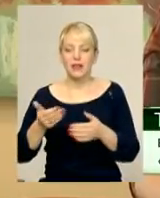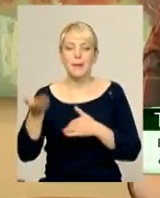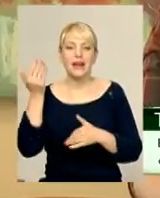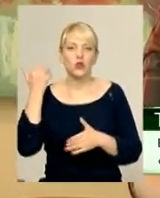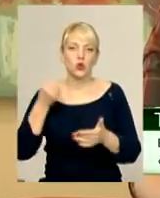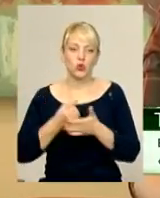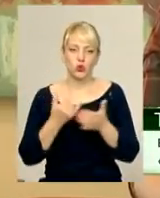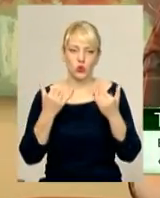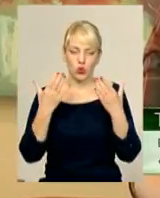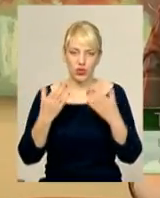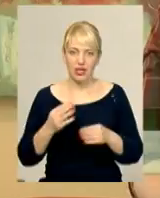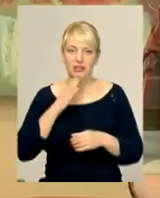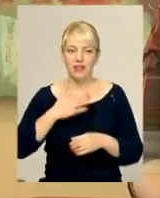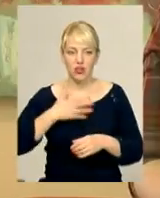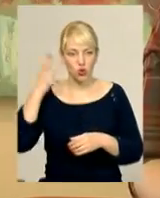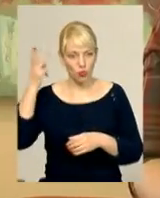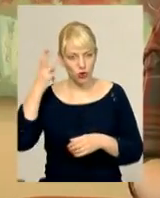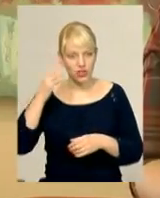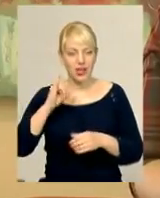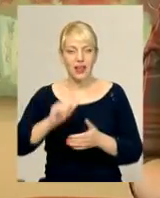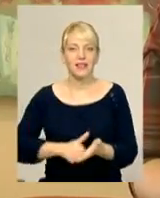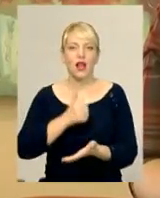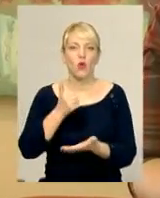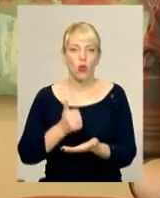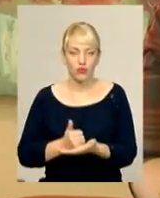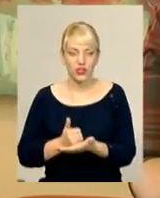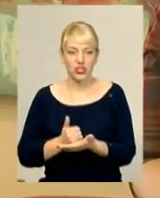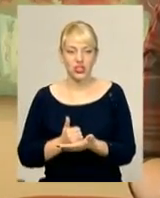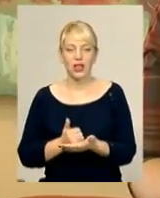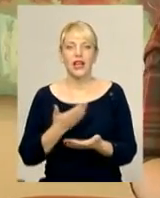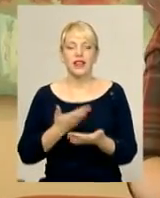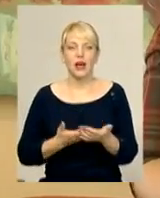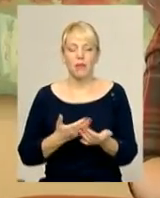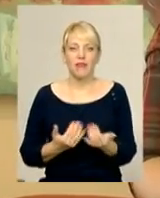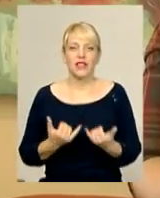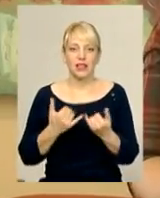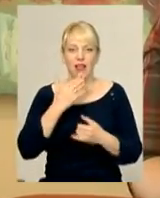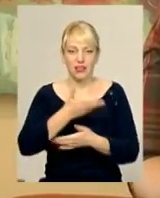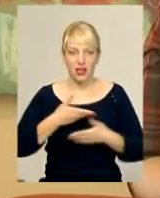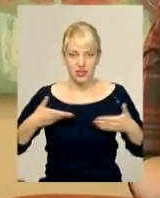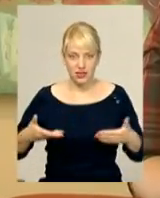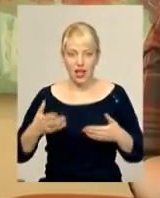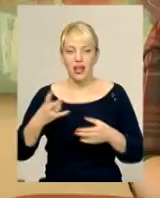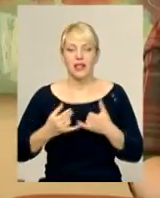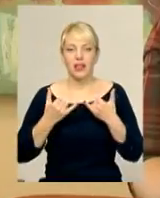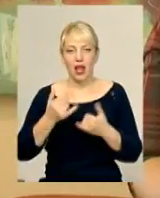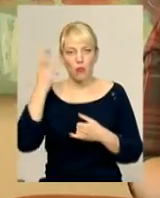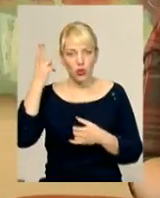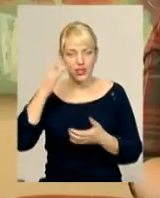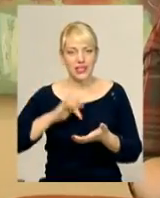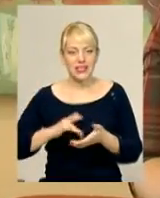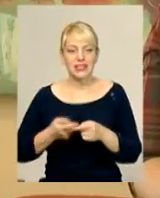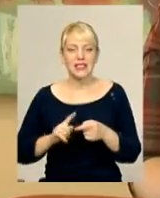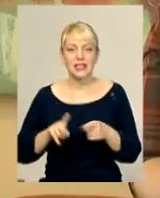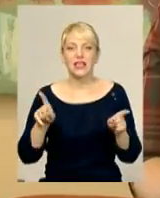сьогодення нашого поділля. І найголовніше, напевне, для нас, для поділля-центр, це